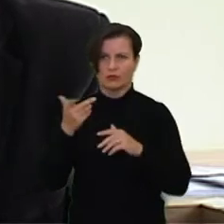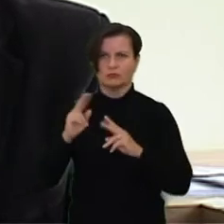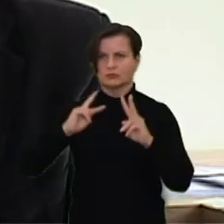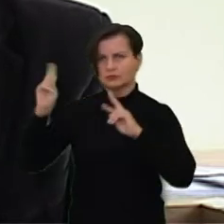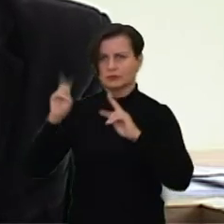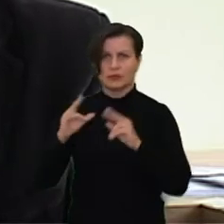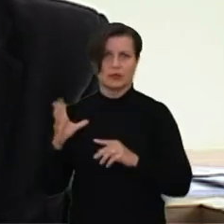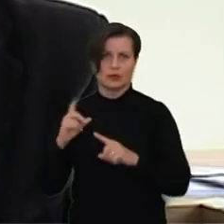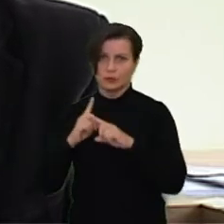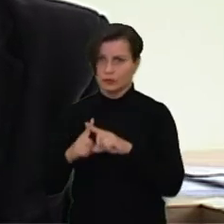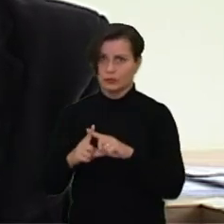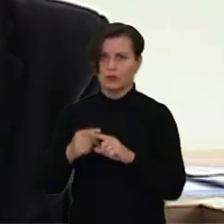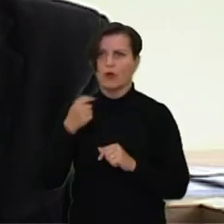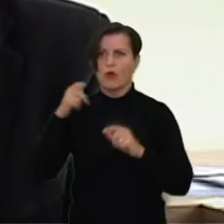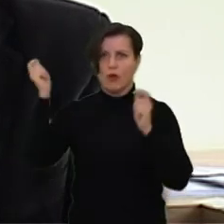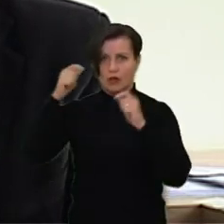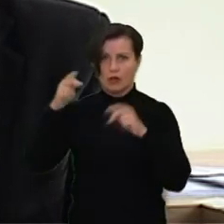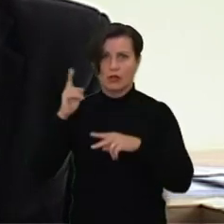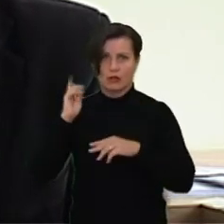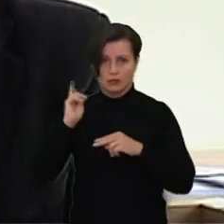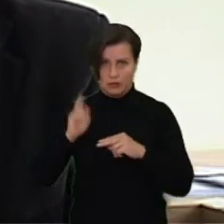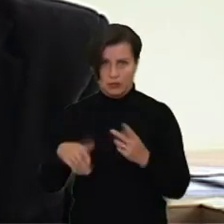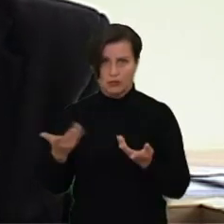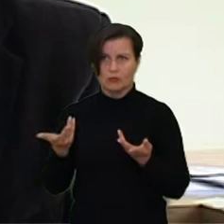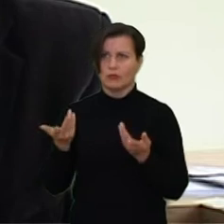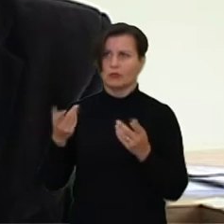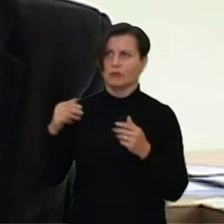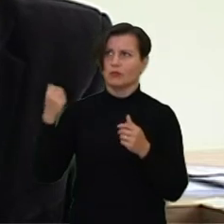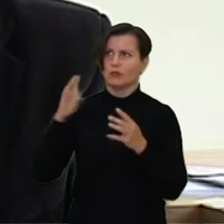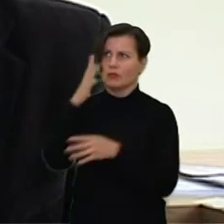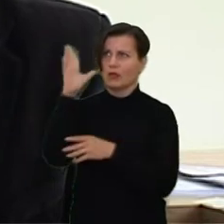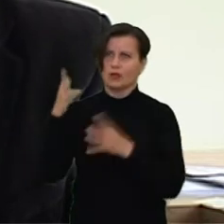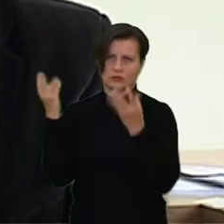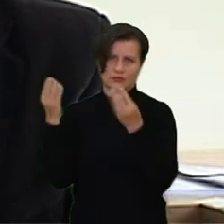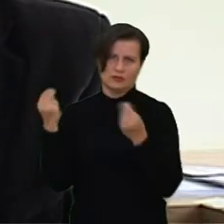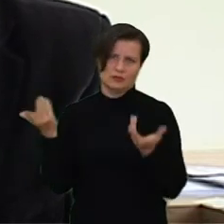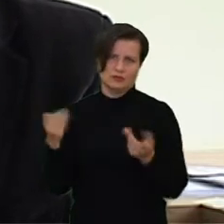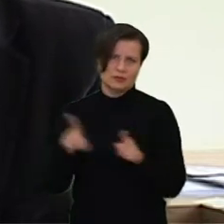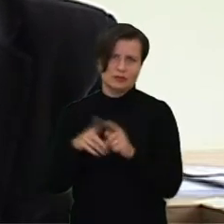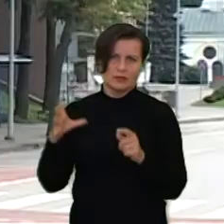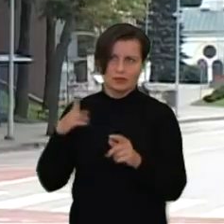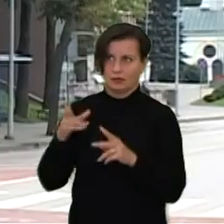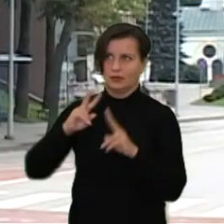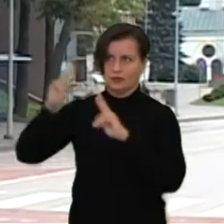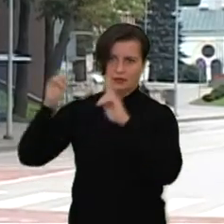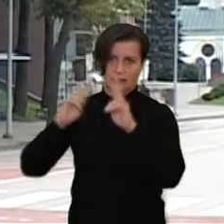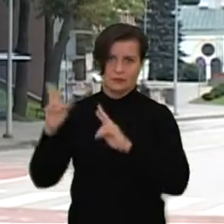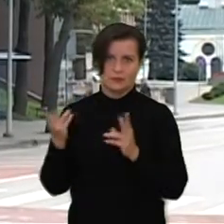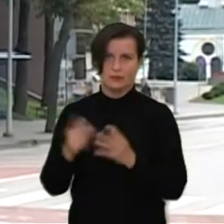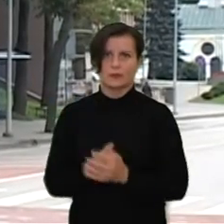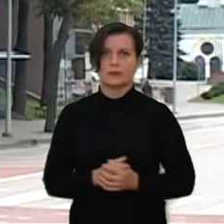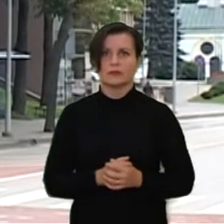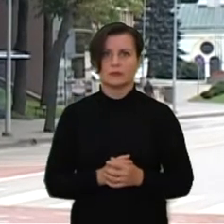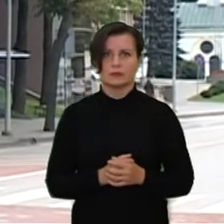genėti negalime, o kai po lietaus gaunasi medžiai išlapy, vėl žmonės nevarome, kaip pasakyti. Tai bandome